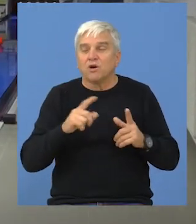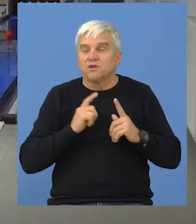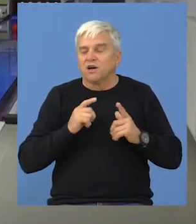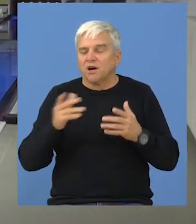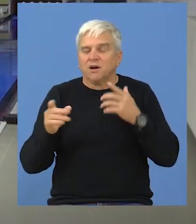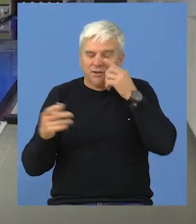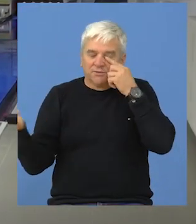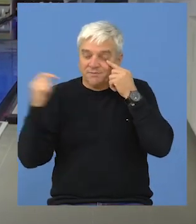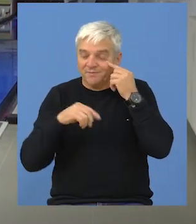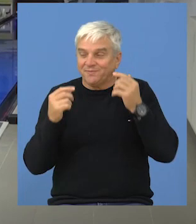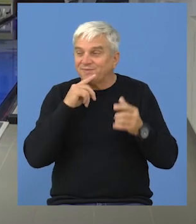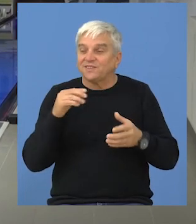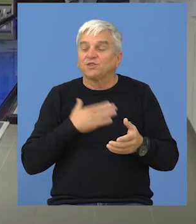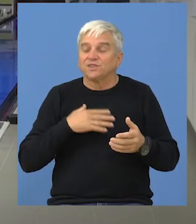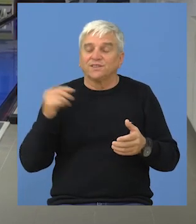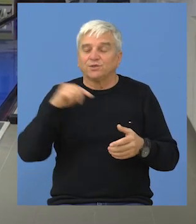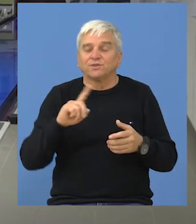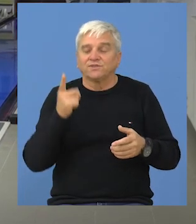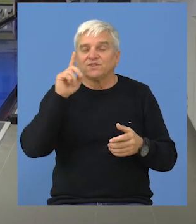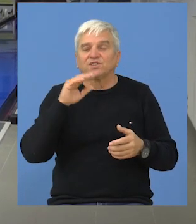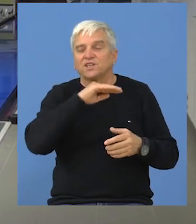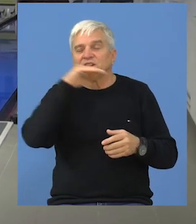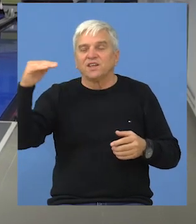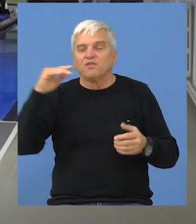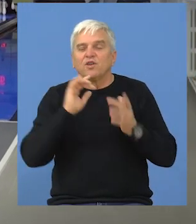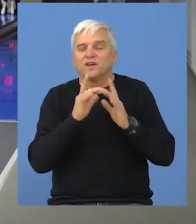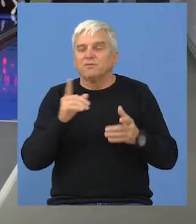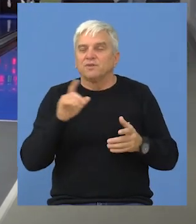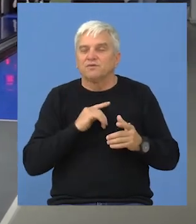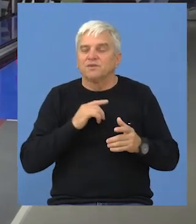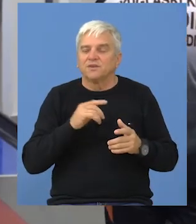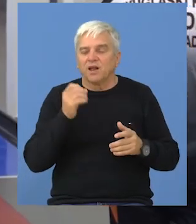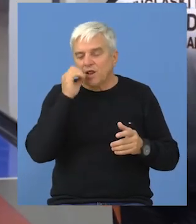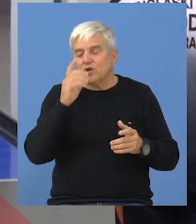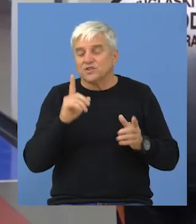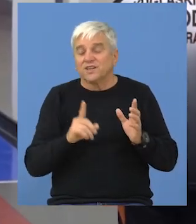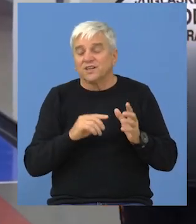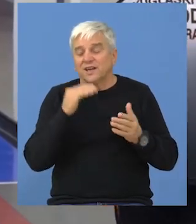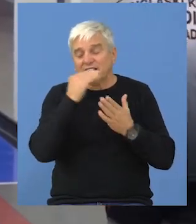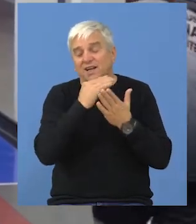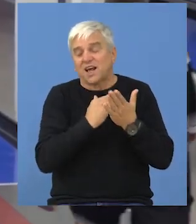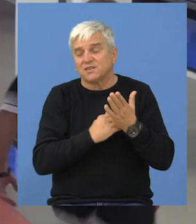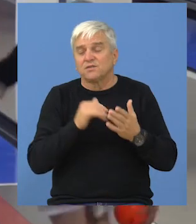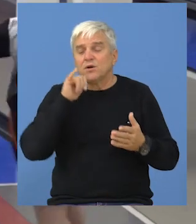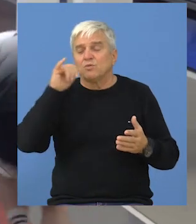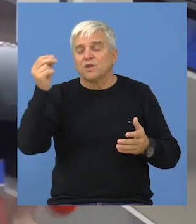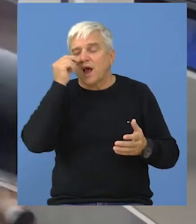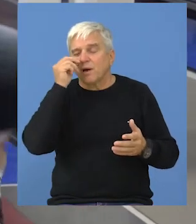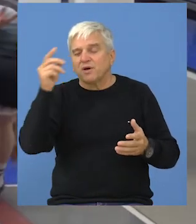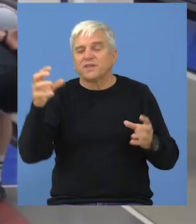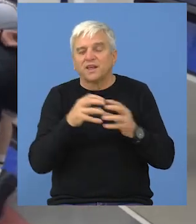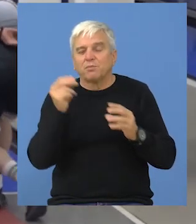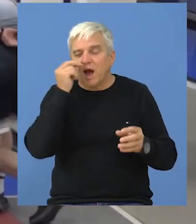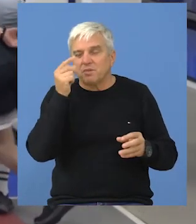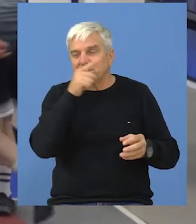kolo očekujemo opet još jednog kandidata, za ulazak u viši rang dosta imamo nepovilni raspored, znači putujemo